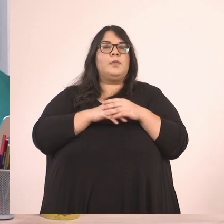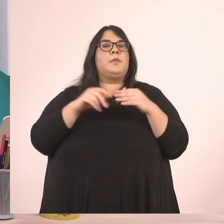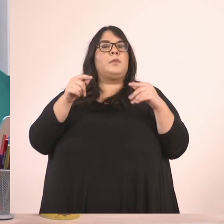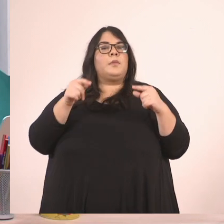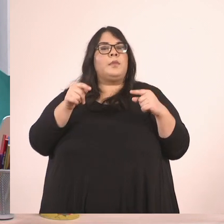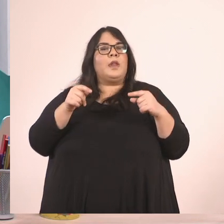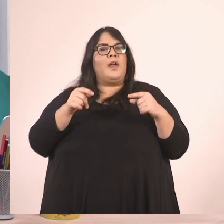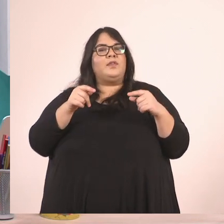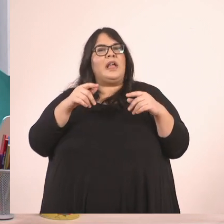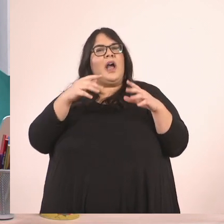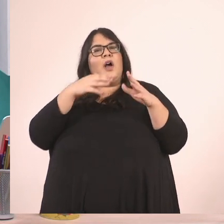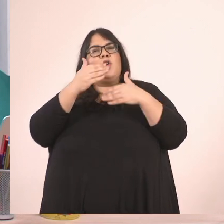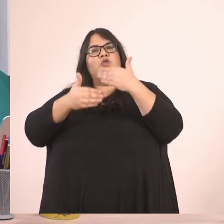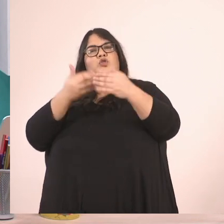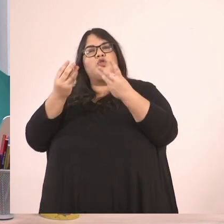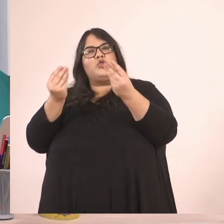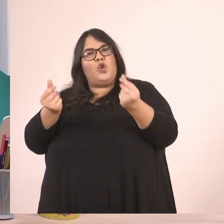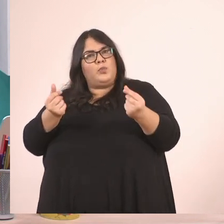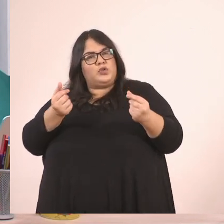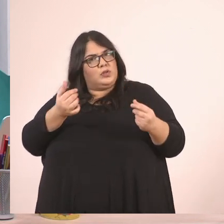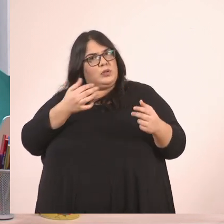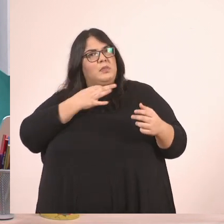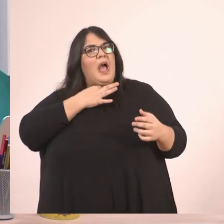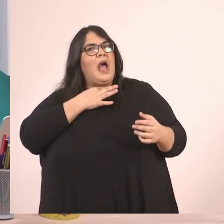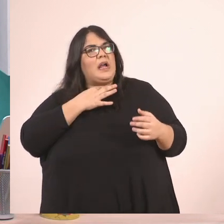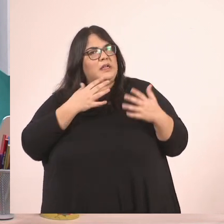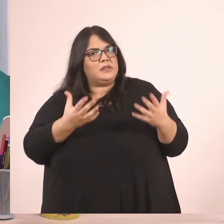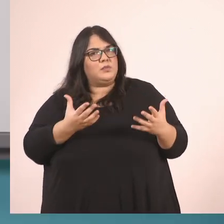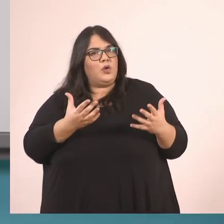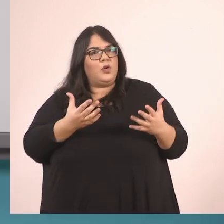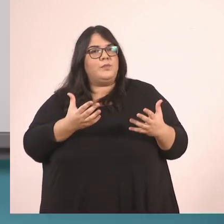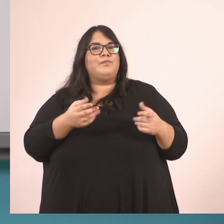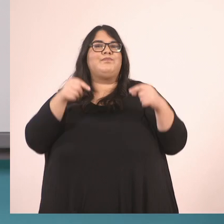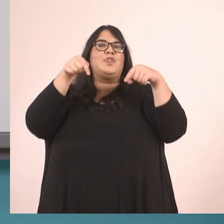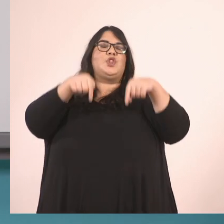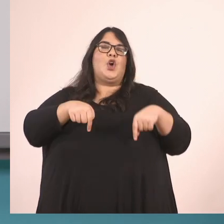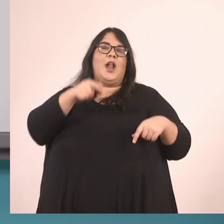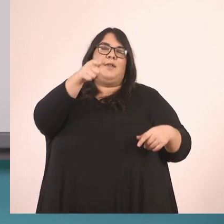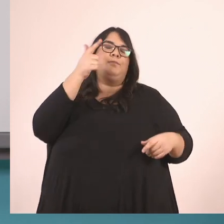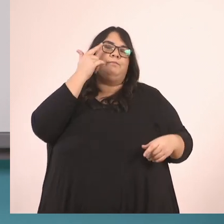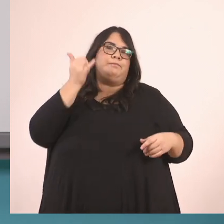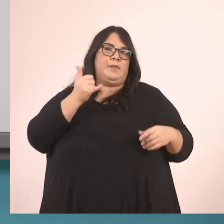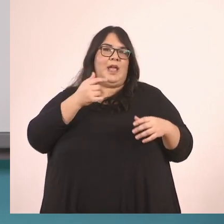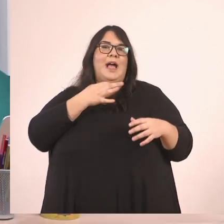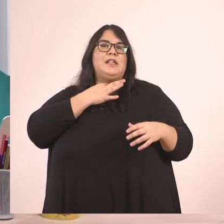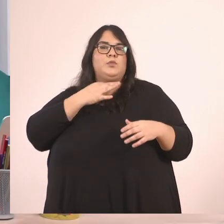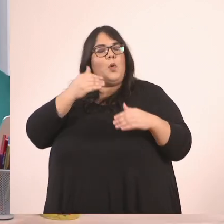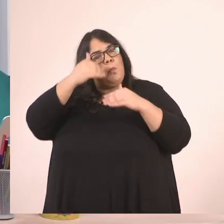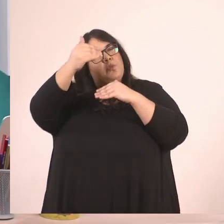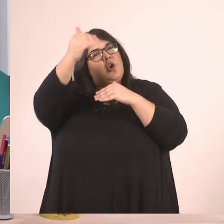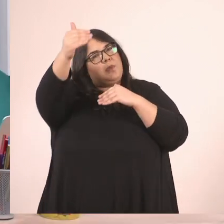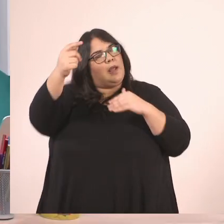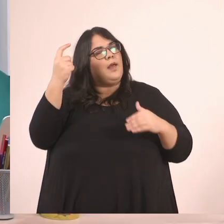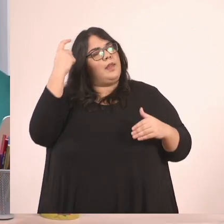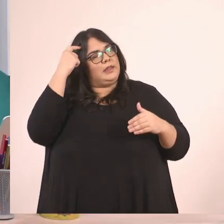Αυτή η διαδικασία χρησιμεύει κάπου. Δεν μπορούμε να δούμε τη χρησιμότητά της τώρα. Θα τη δούμε αργότερα,